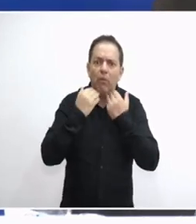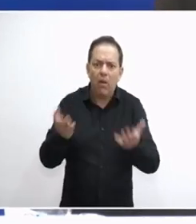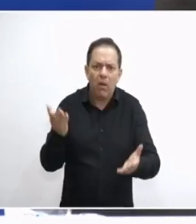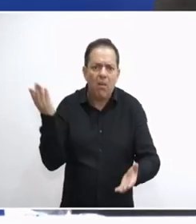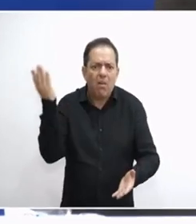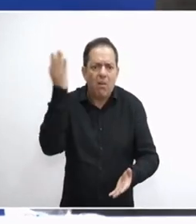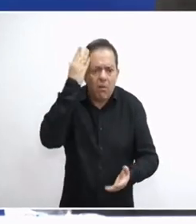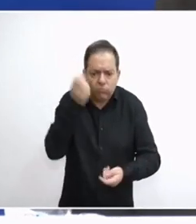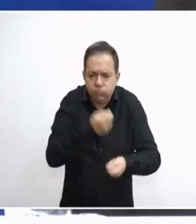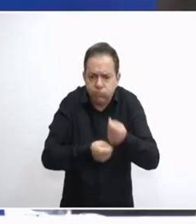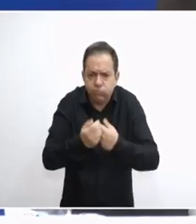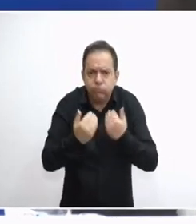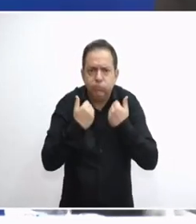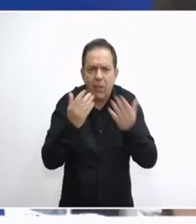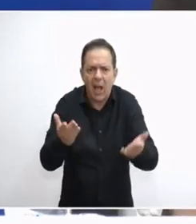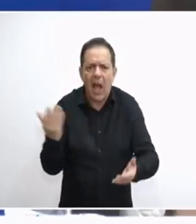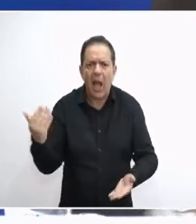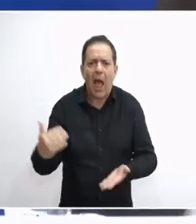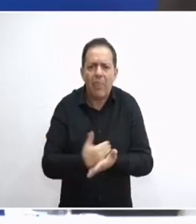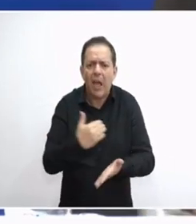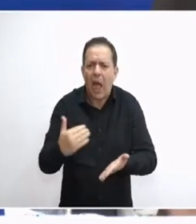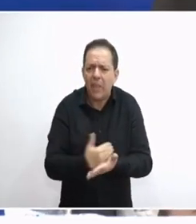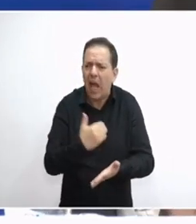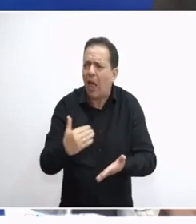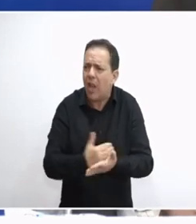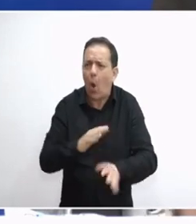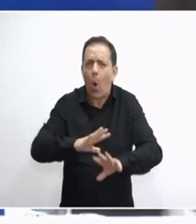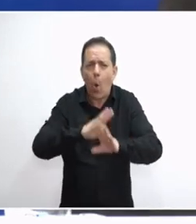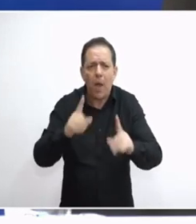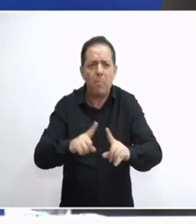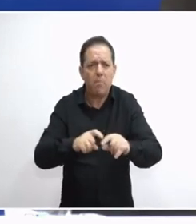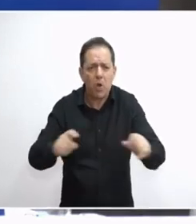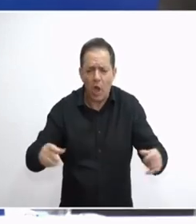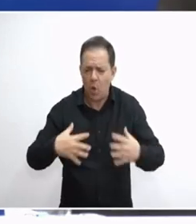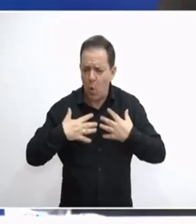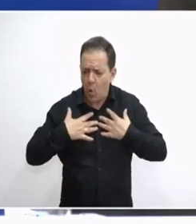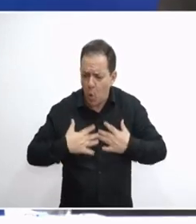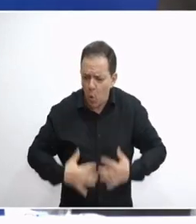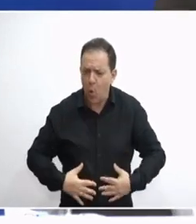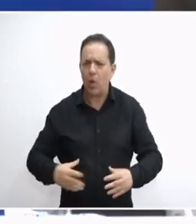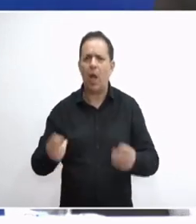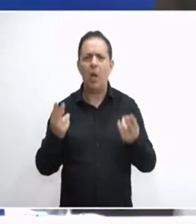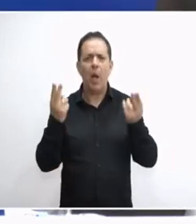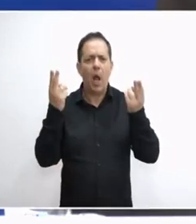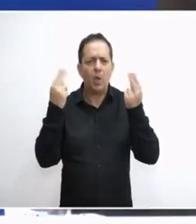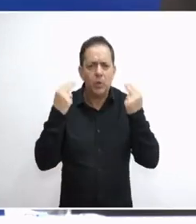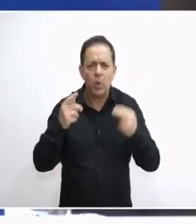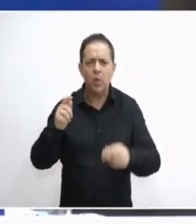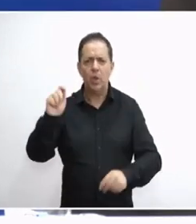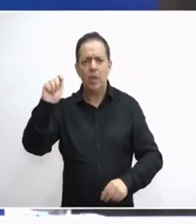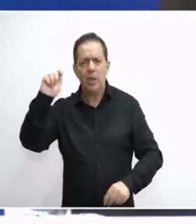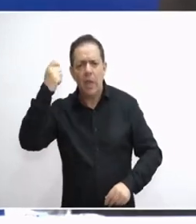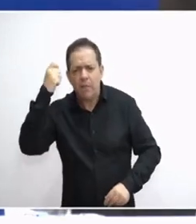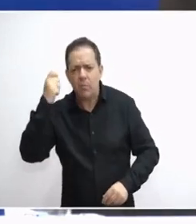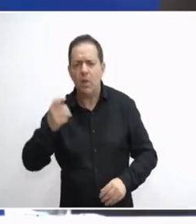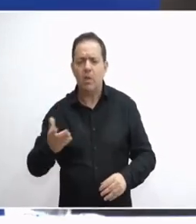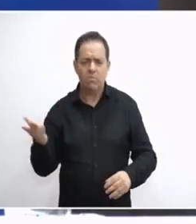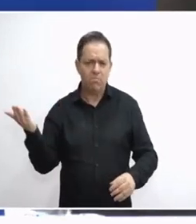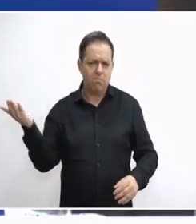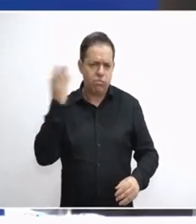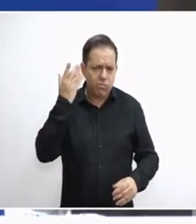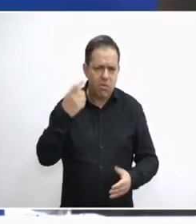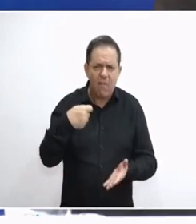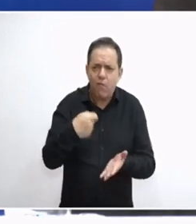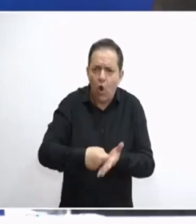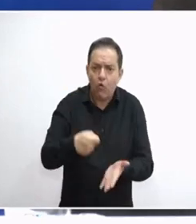άδικοι. Υπάρχουν πολλοί άδικοι φόροι σε όλα μας τα προϊόντα. Στα πάντα. Στα ρούχα μας, στα αρκωτήσιόν μας, στο ρεύμα μας, παντού. Υπάρχουν τεράστιοι